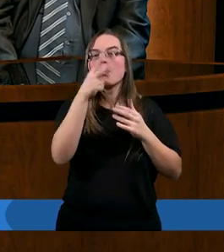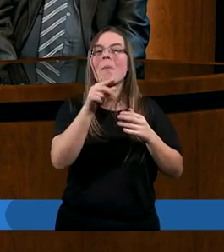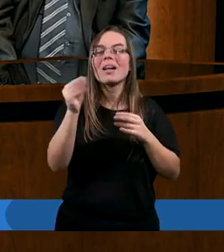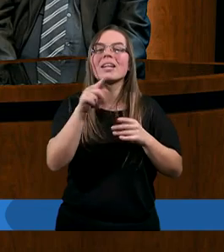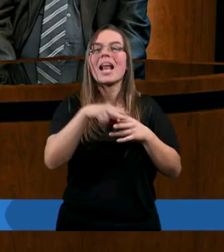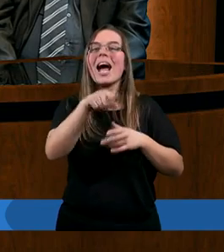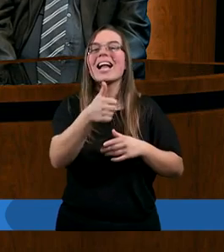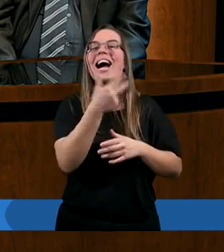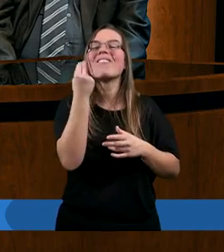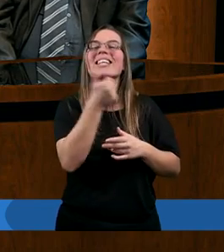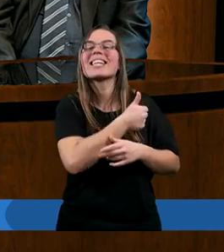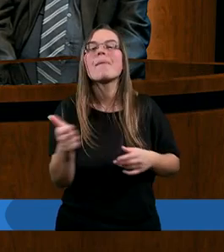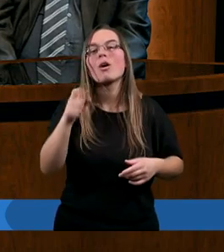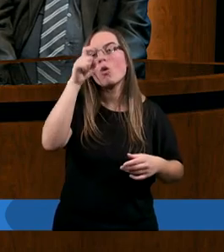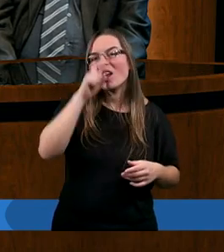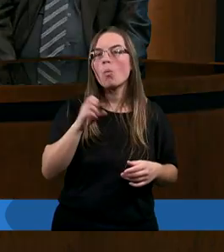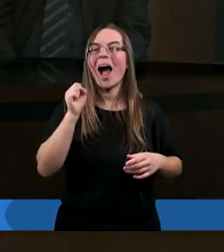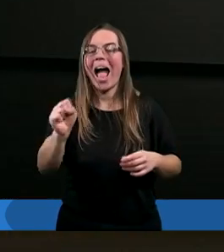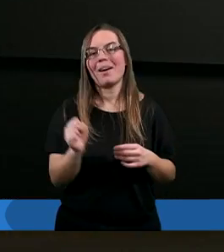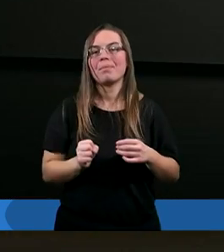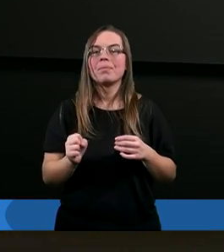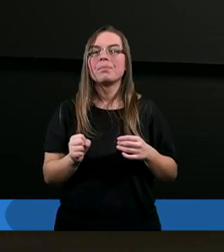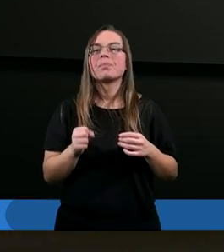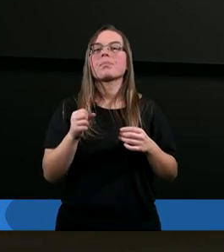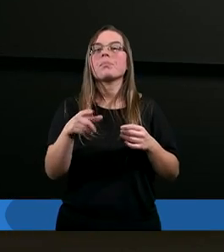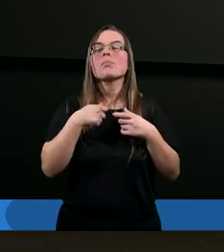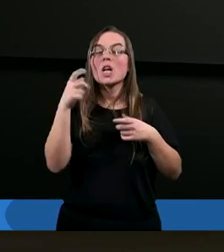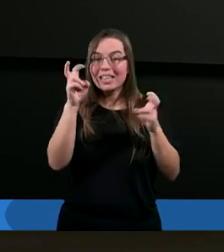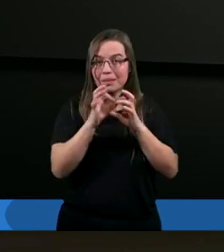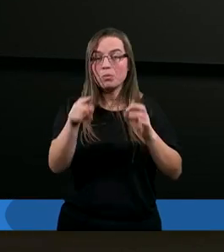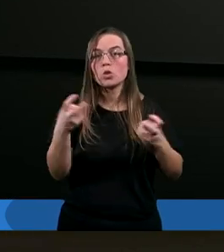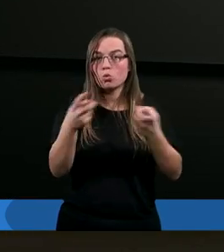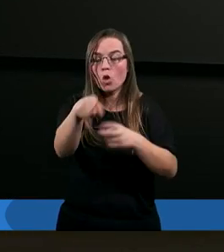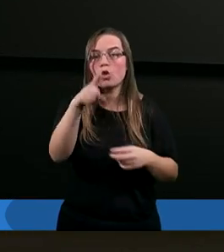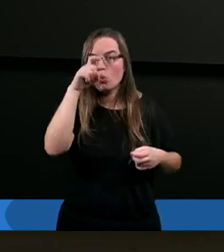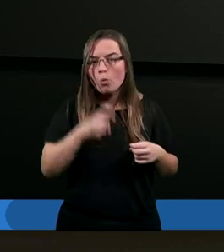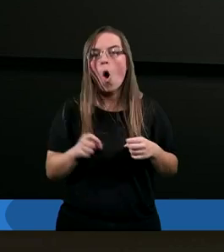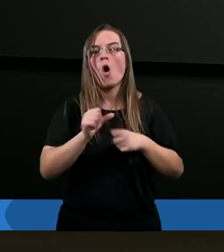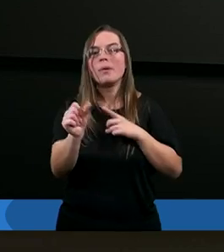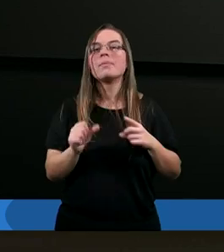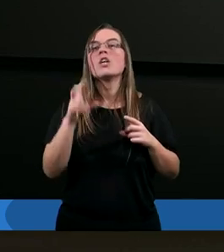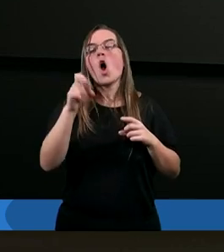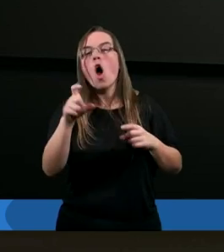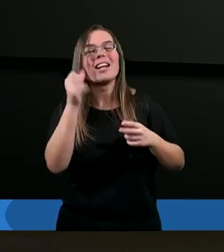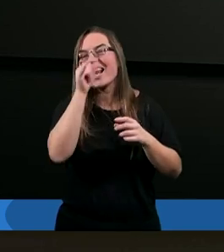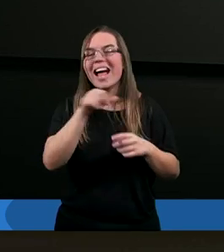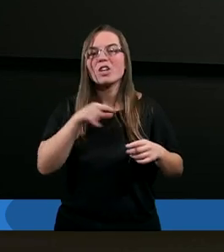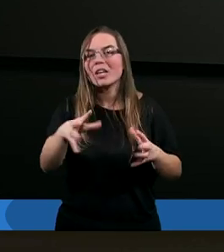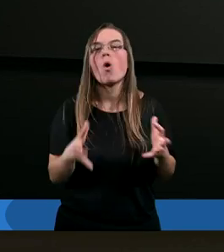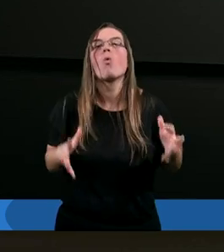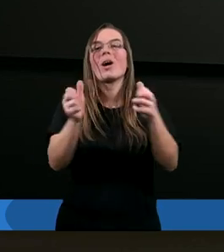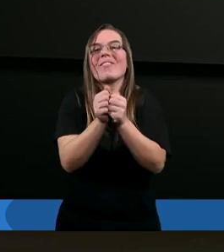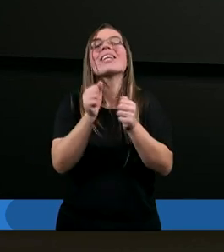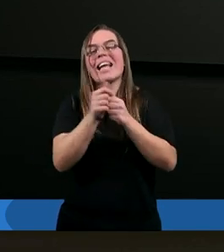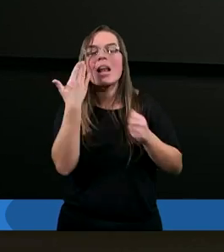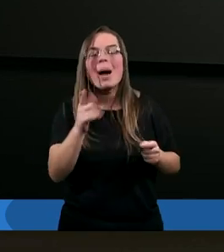na kwestię samego zła. No bo w końcu zło, chociaż nie da się go uchwycić, jest bardzo